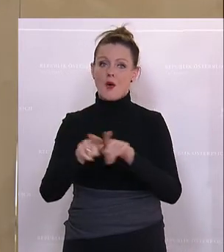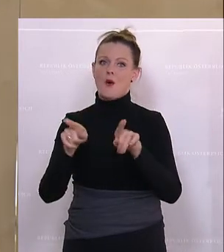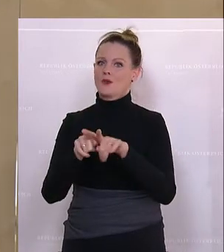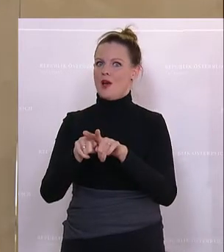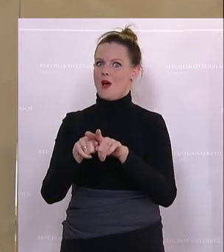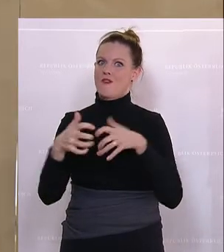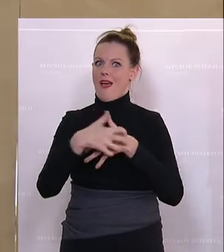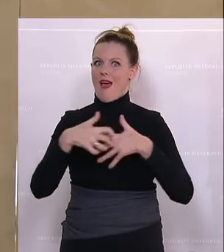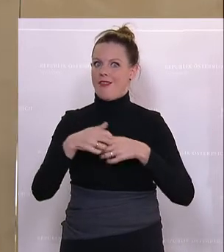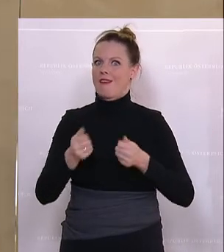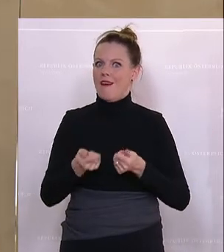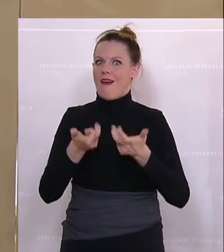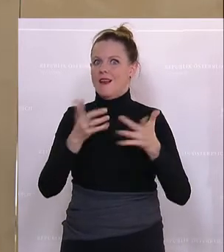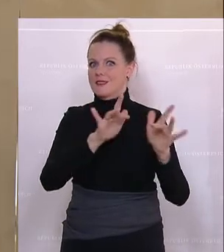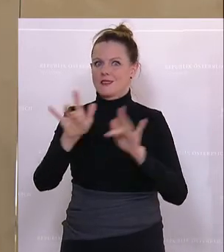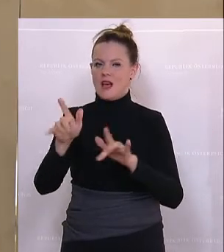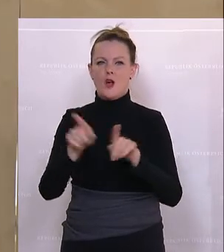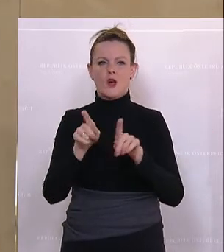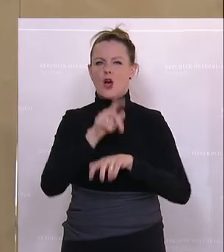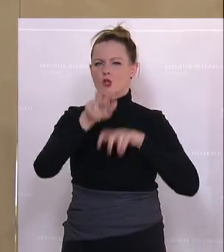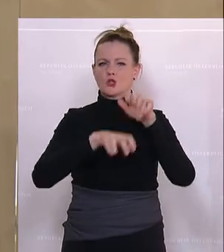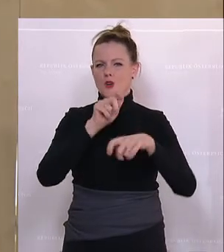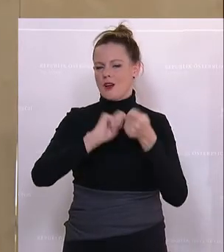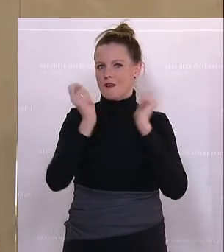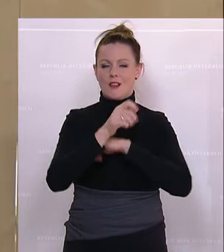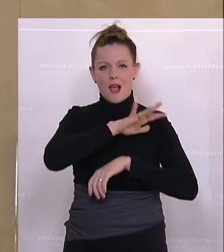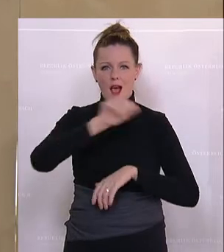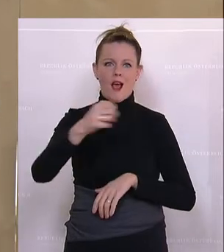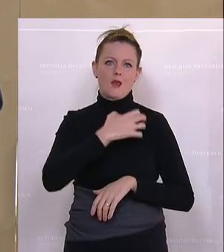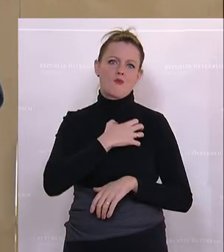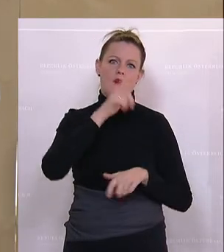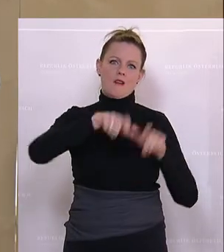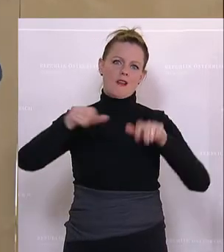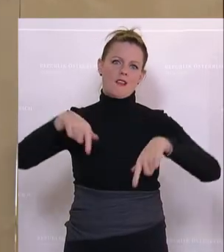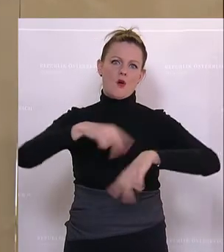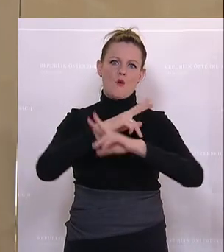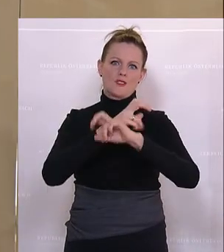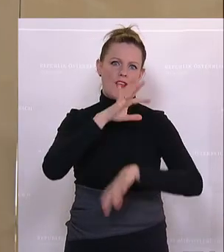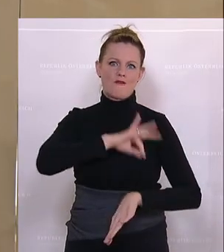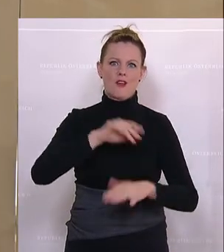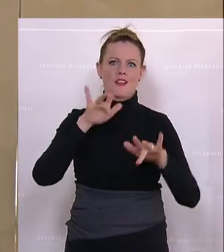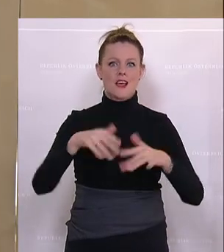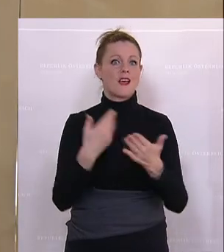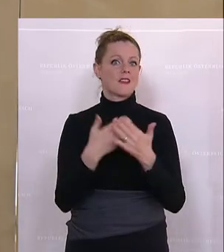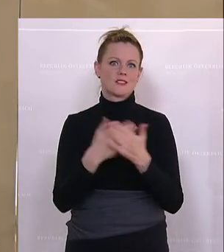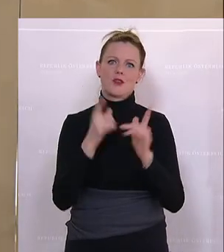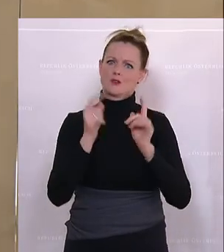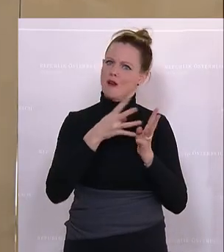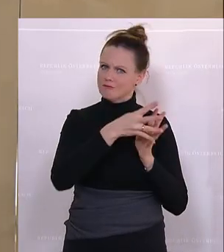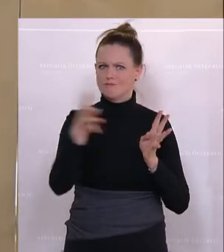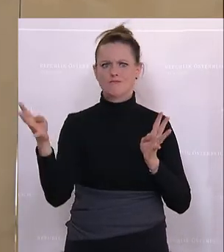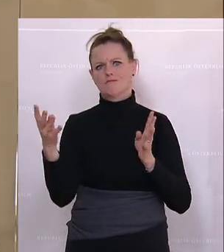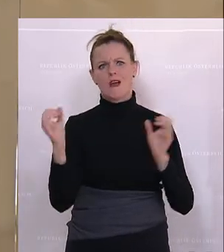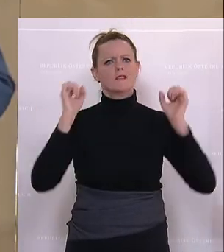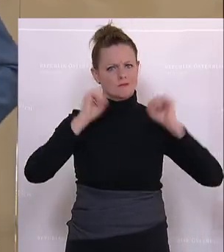gibt und eine Steuerreform, von der jeder Bürger in Österreich profitieren wird. darum sollten wir der auch breit zustimmen.